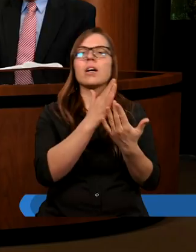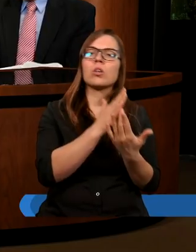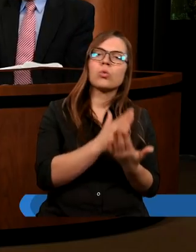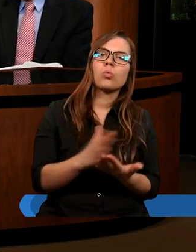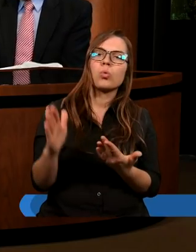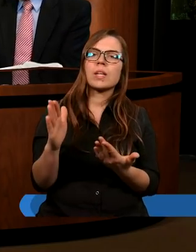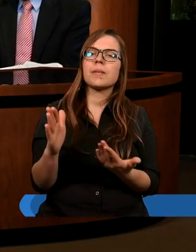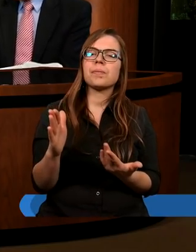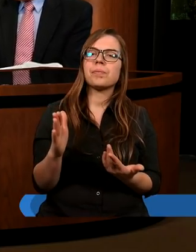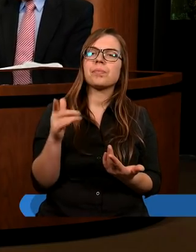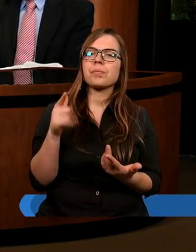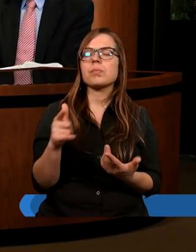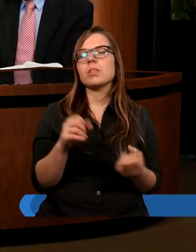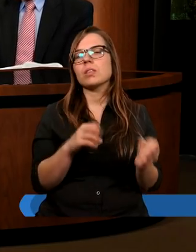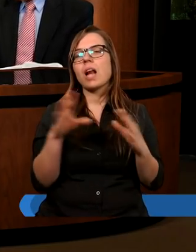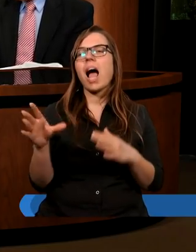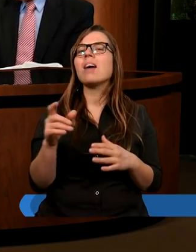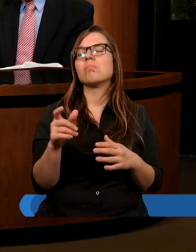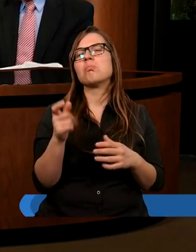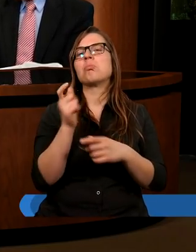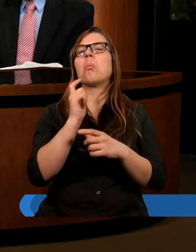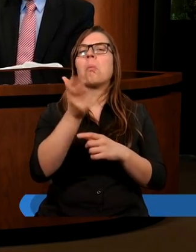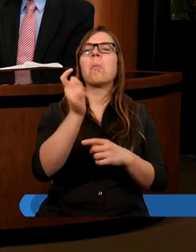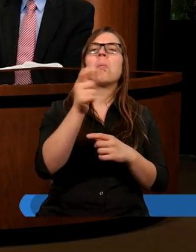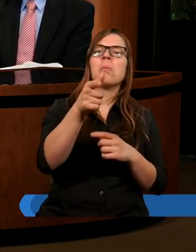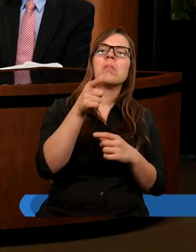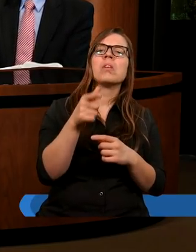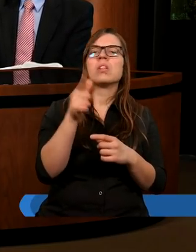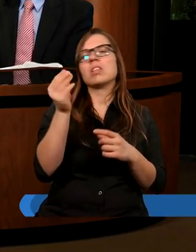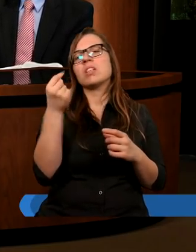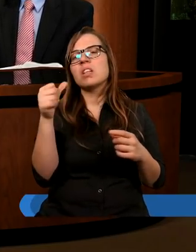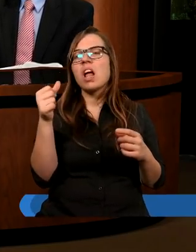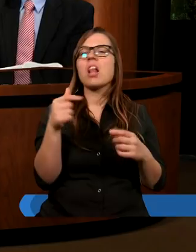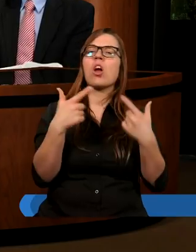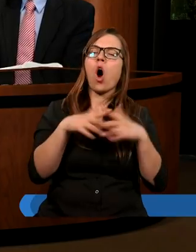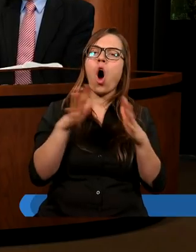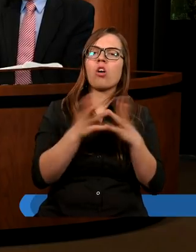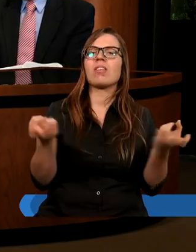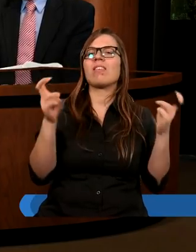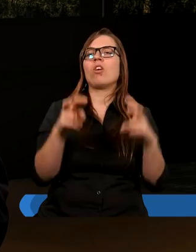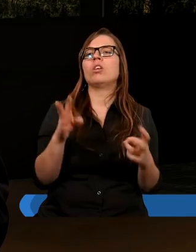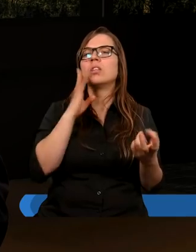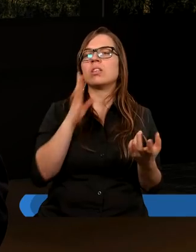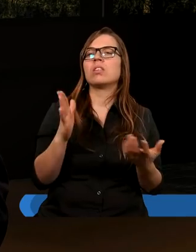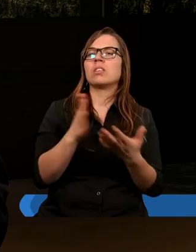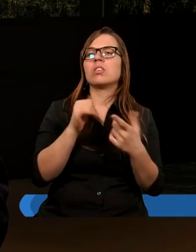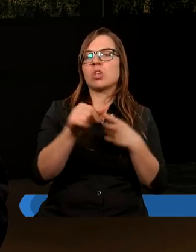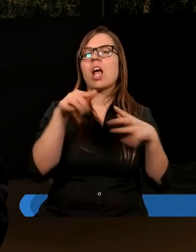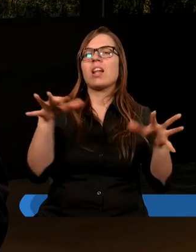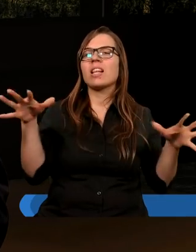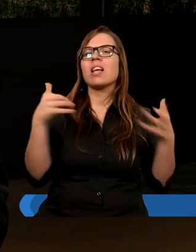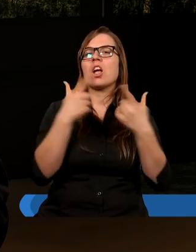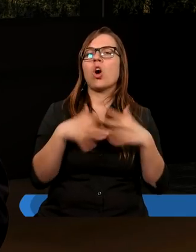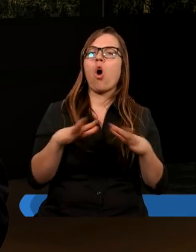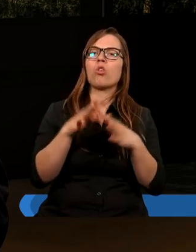Niektórzy zarzucają nam, po co jeszcze jeden kościół utworzyliście, już jest tyle tych